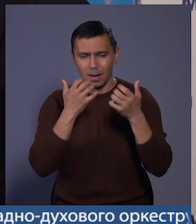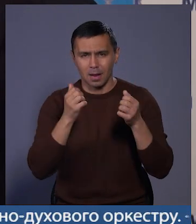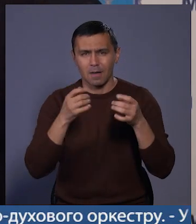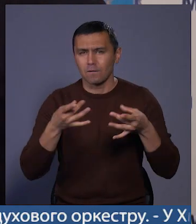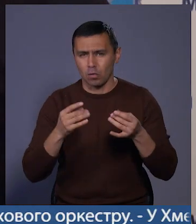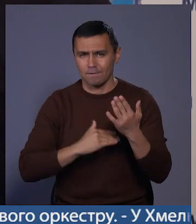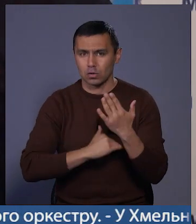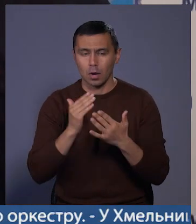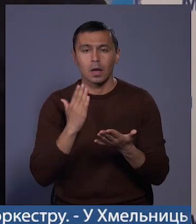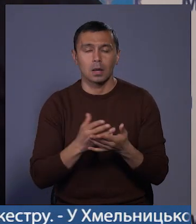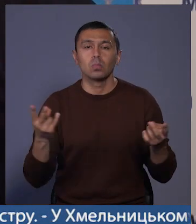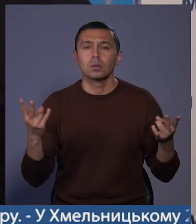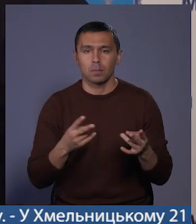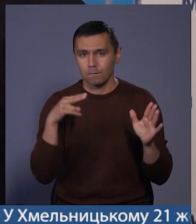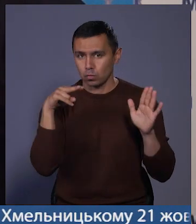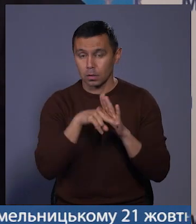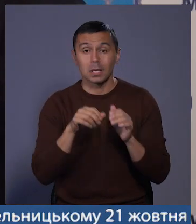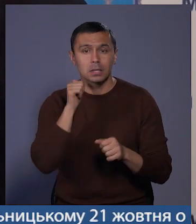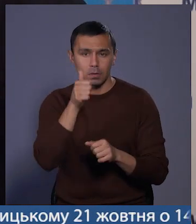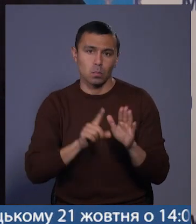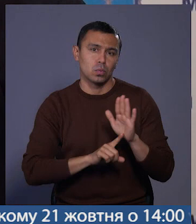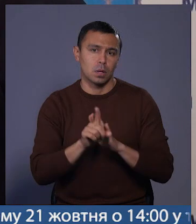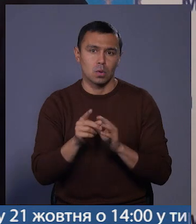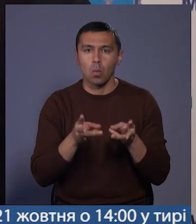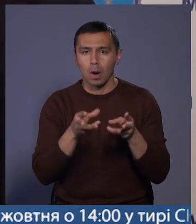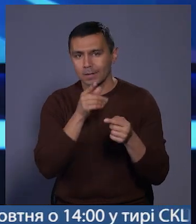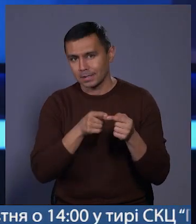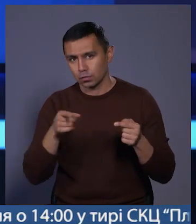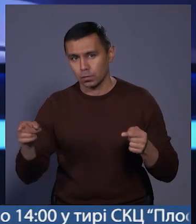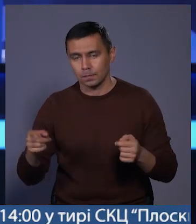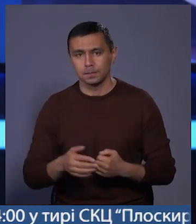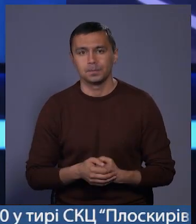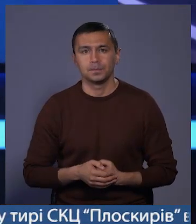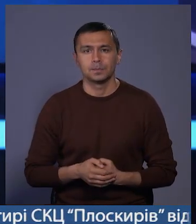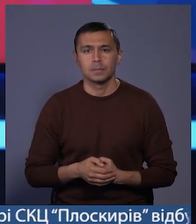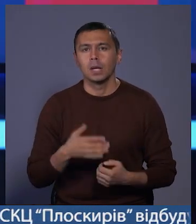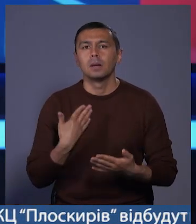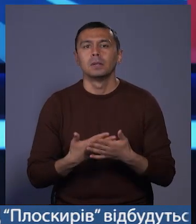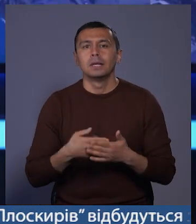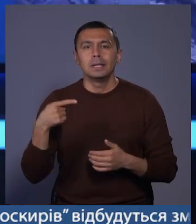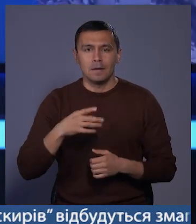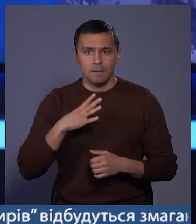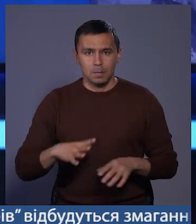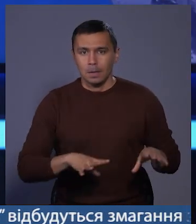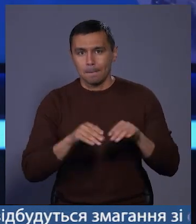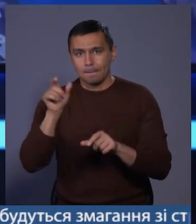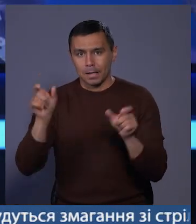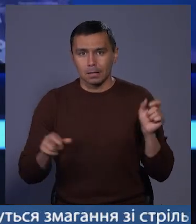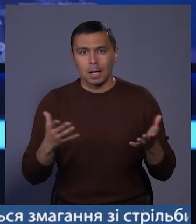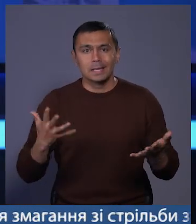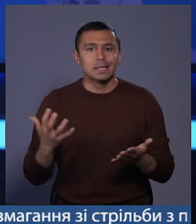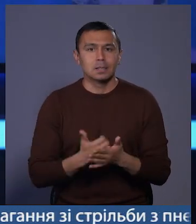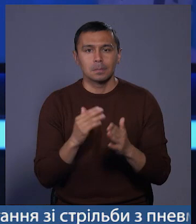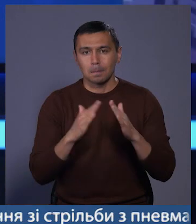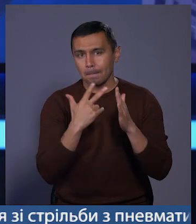вологість, є потреба все-таки включатись. Тому завтра починаємо паливний сезон. Близько тисячі вимушених переселенців, які